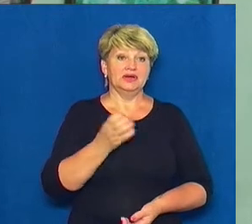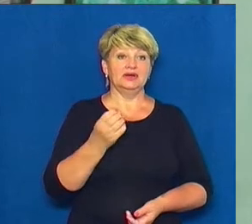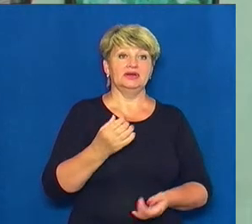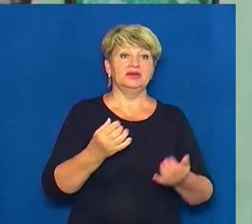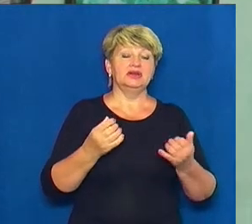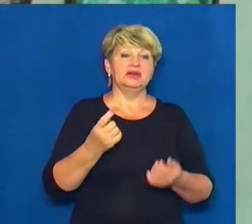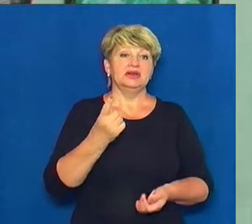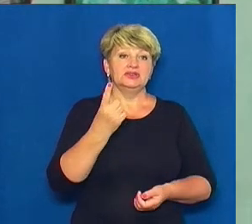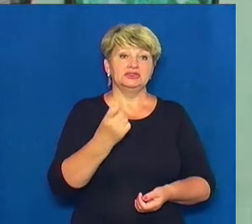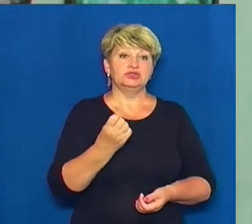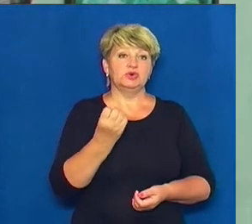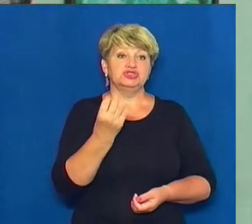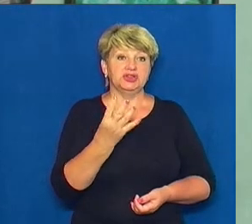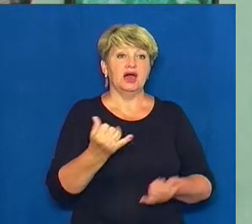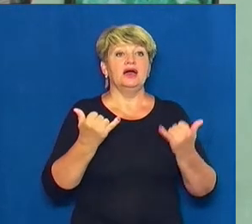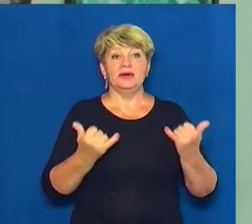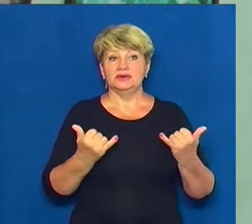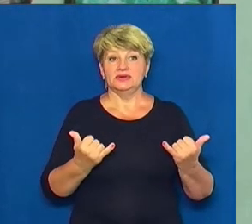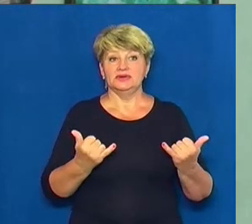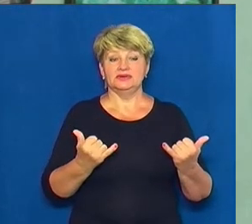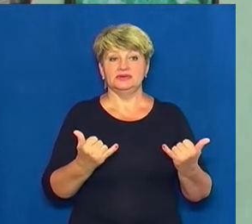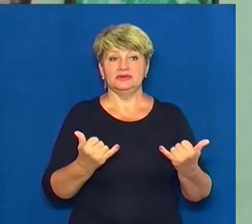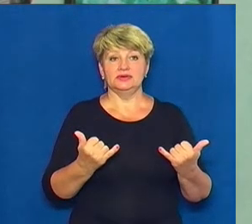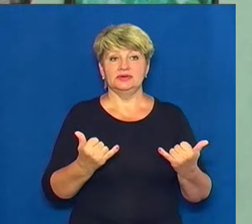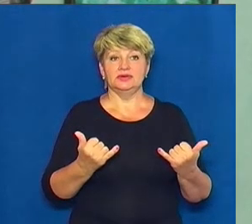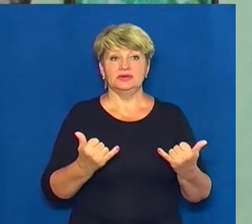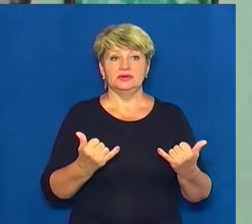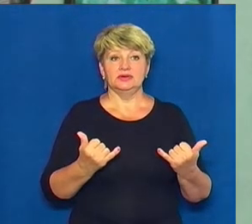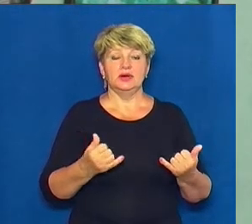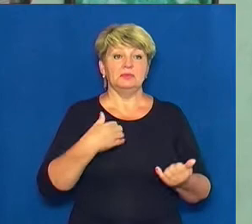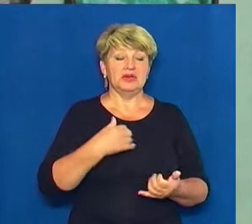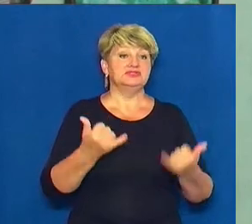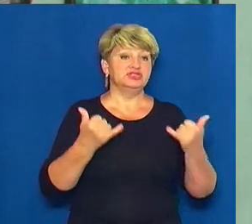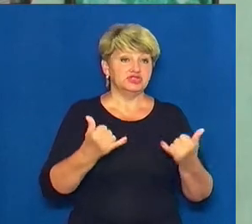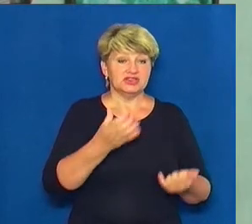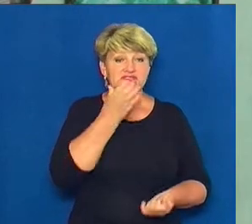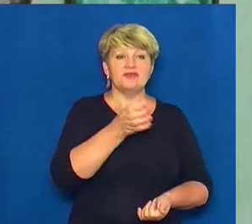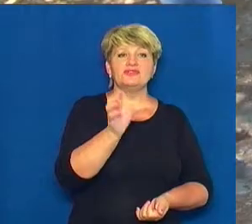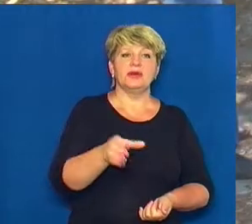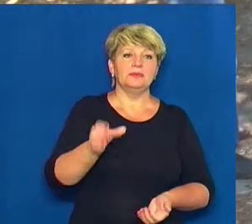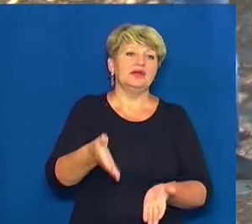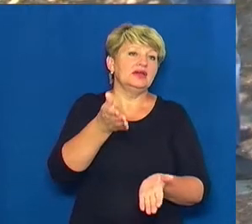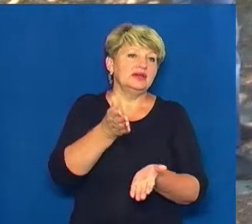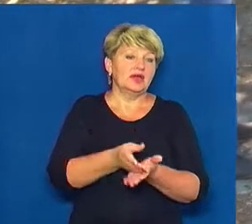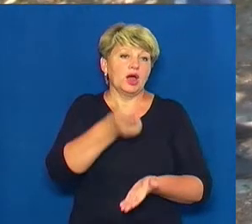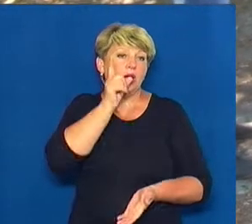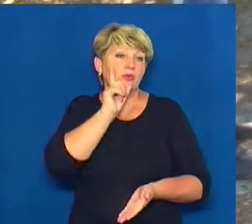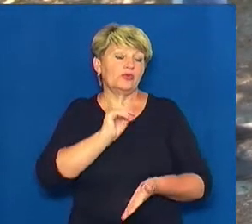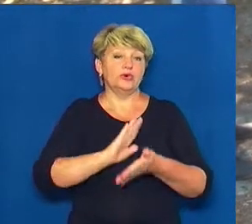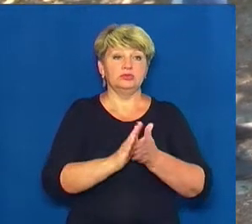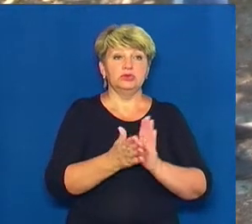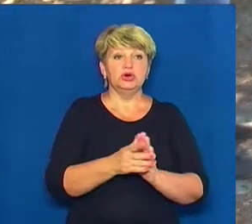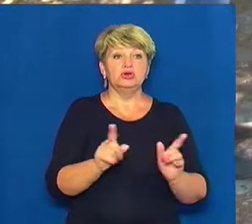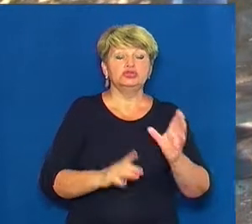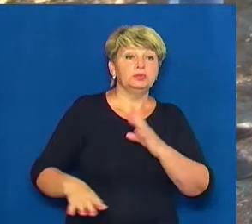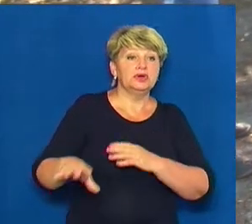то на сьогоднішній день, взимового часу, ми в теплі, у затишку, при комфортних умовах. Аби сперегти усі